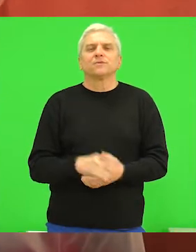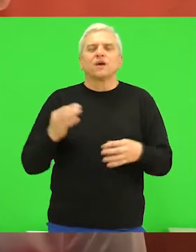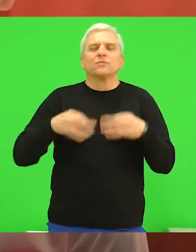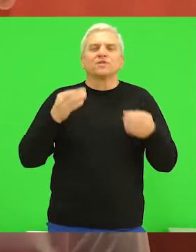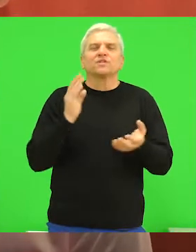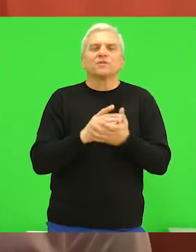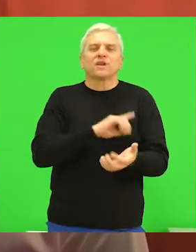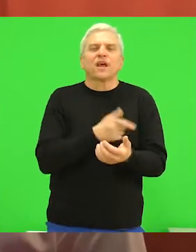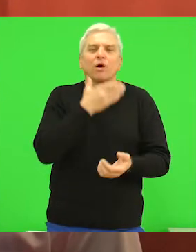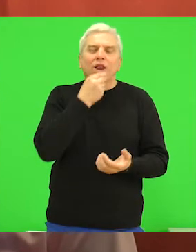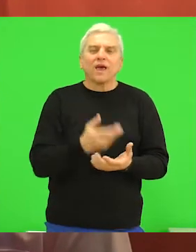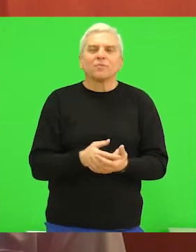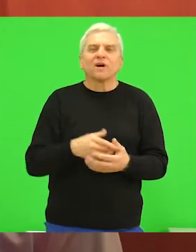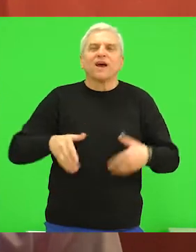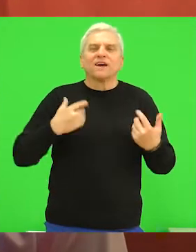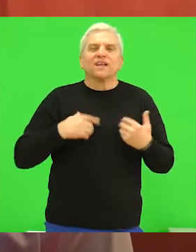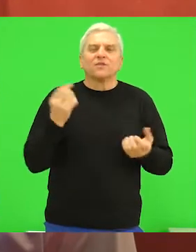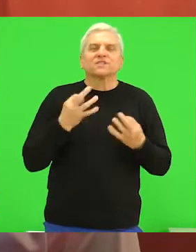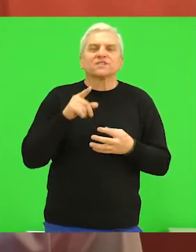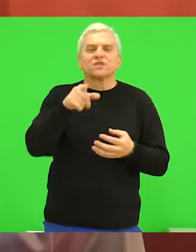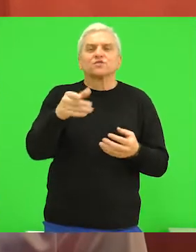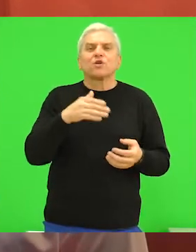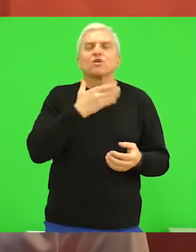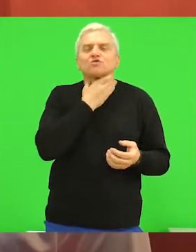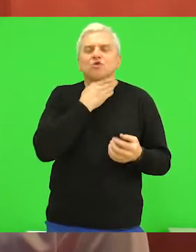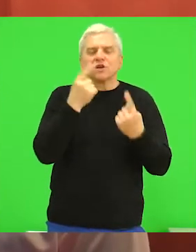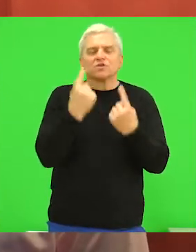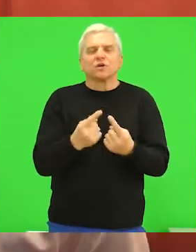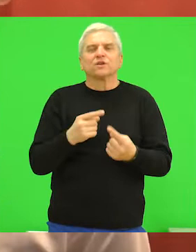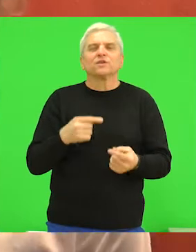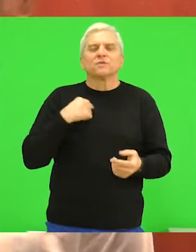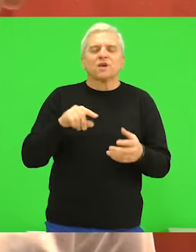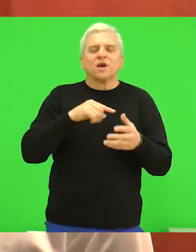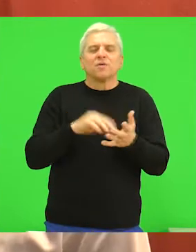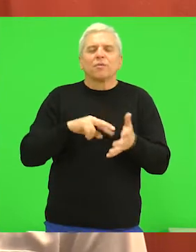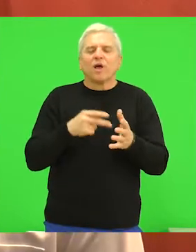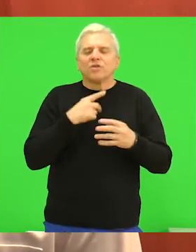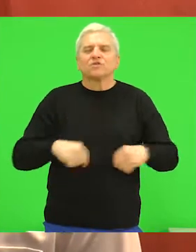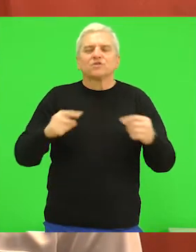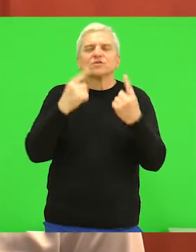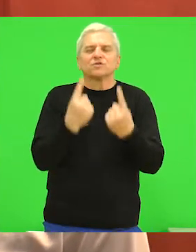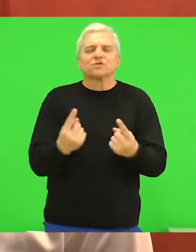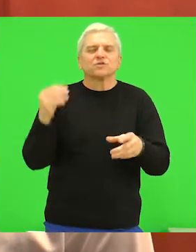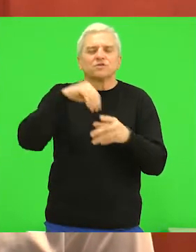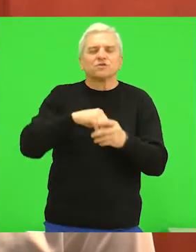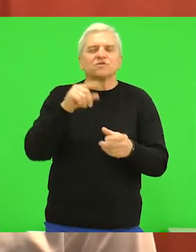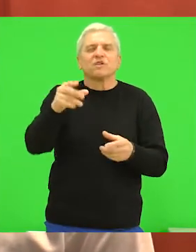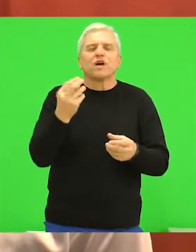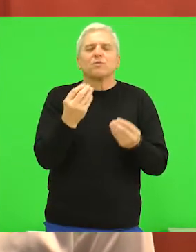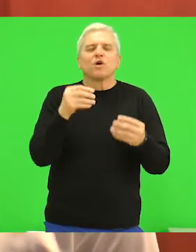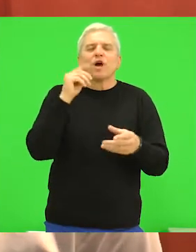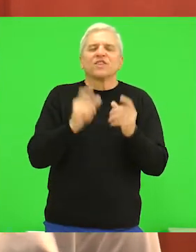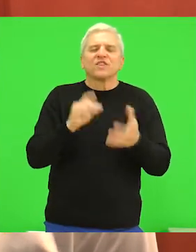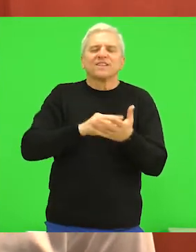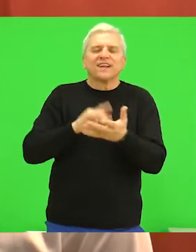Proslava je bila veoma lepa. Radujem se tome da će nam škola obstati. U programu sam učestvovao u više tačaka.